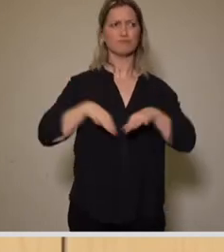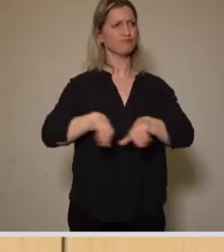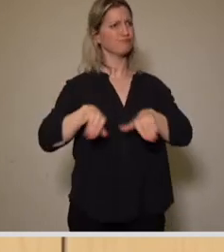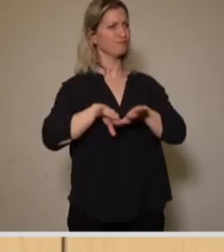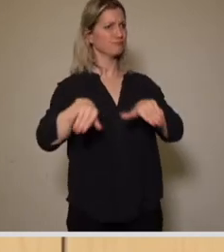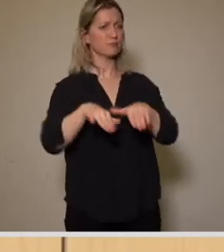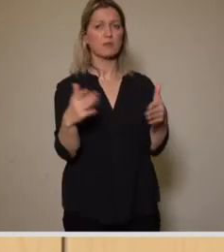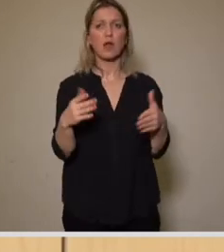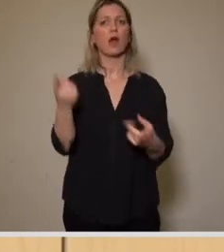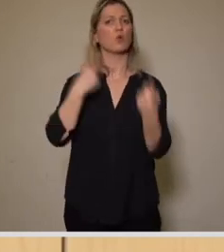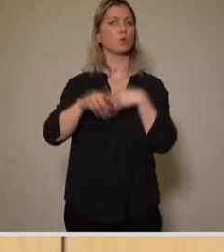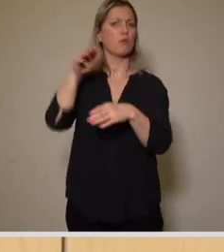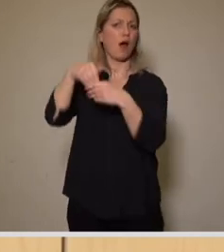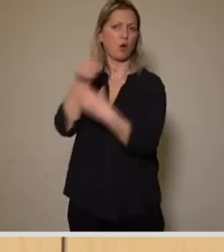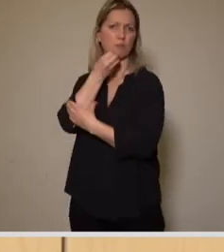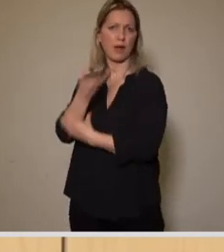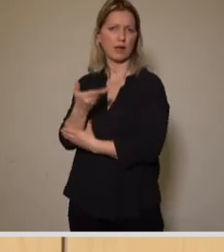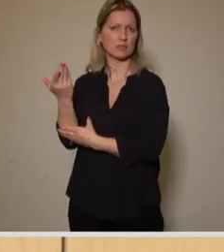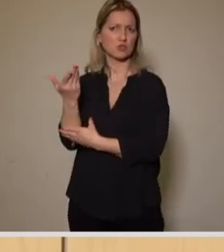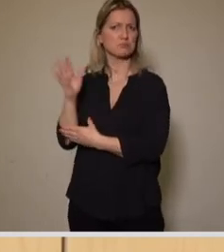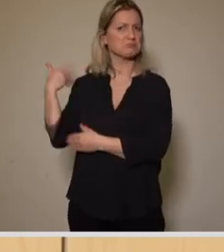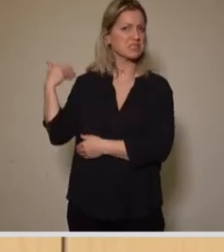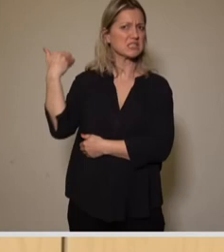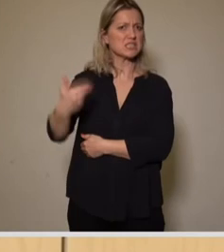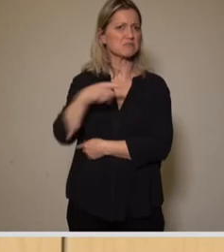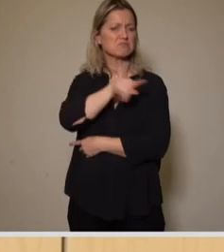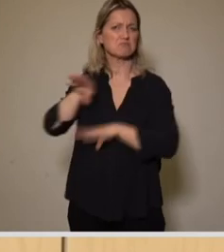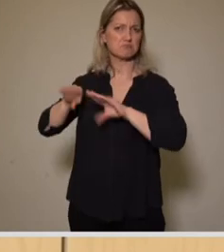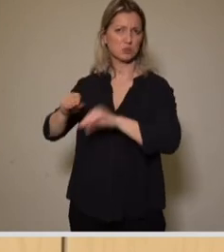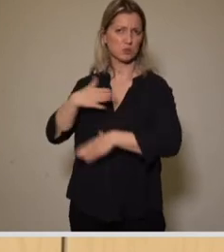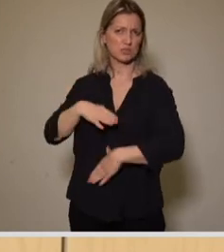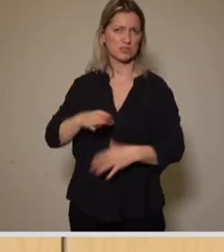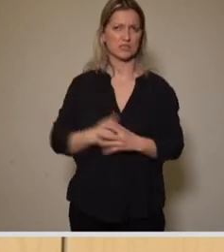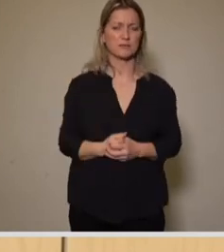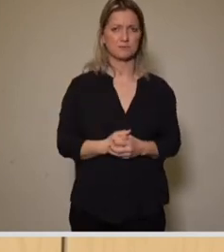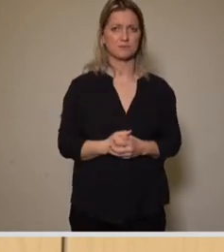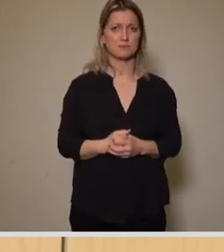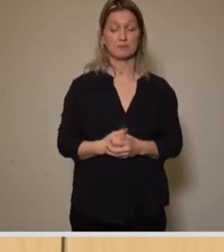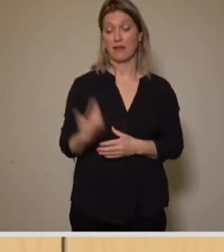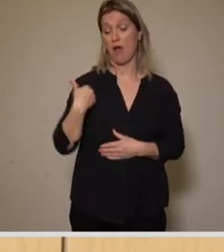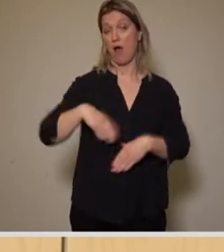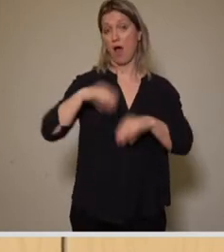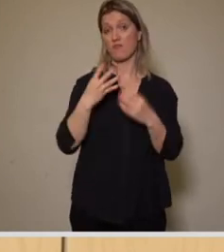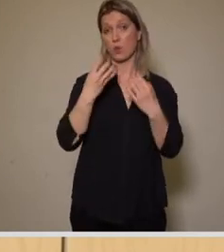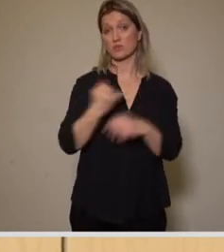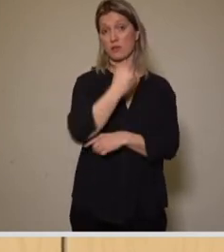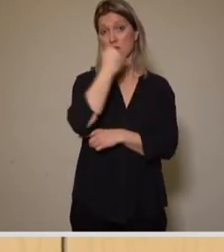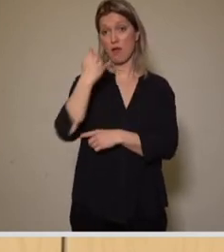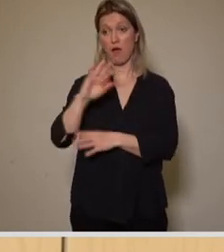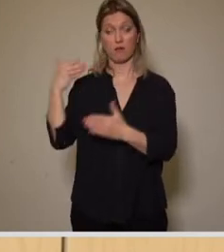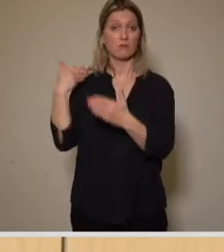Aufgabe für die Bevölkerung durch die Zeit erfüllt. Das Sachsenbad hatte bis zu seiner Schließung Anfang der 90er Jahre wichtige